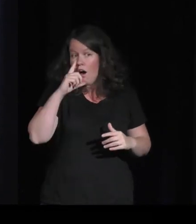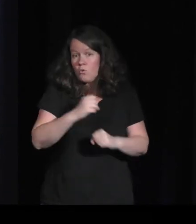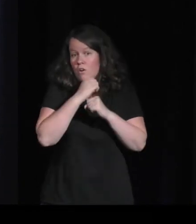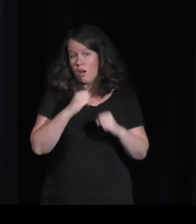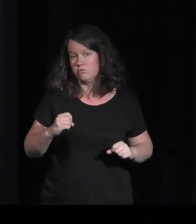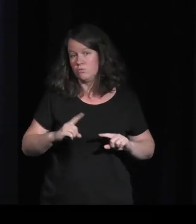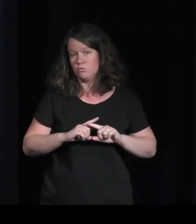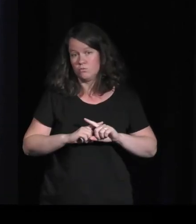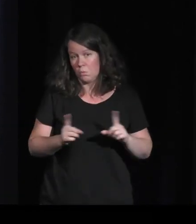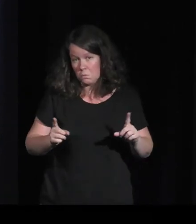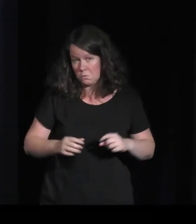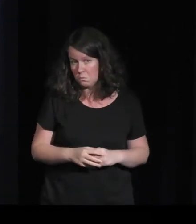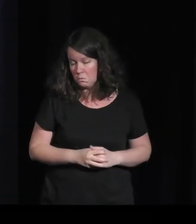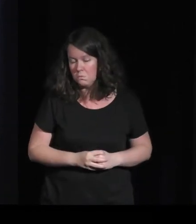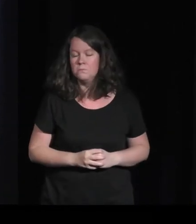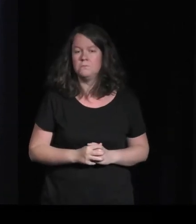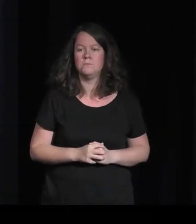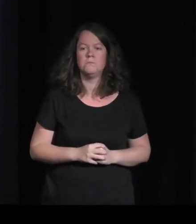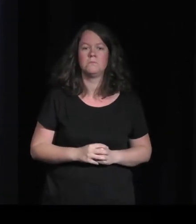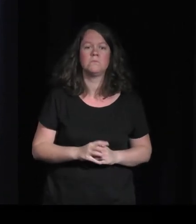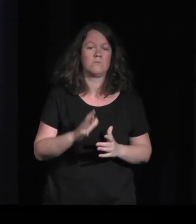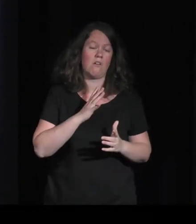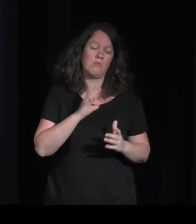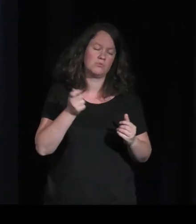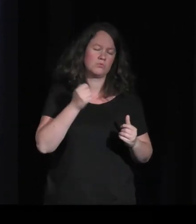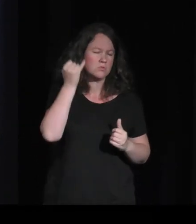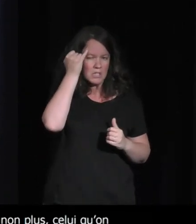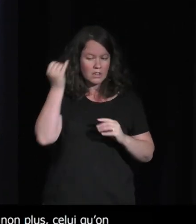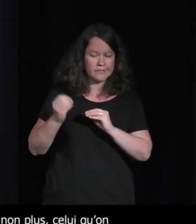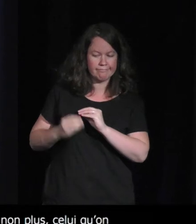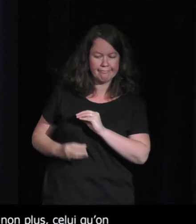il y eu des choses qu'on a abandonné en cours de route